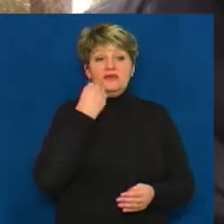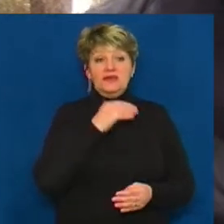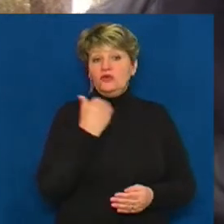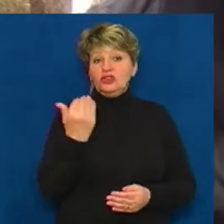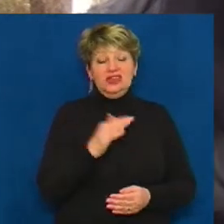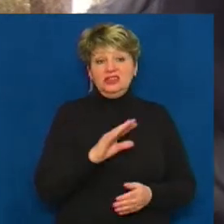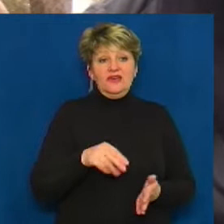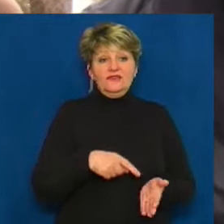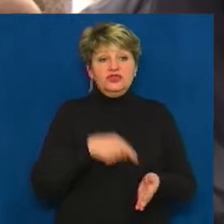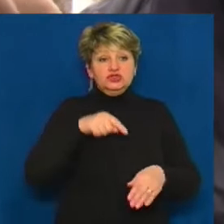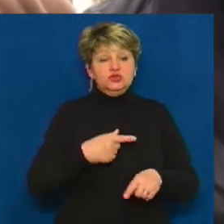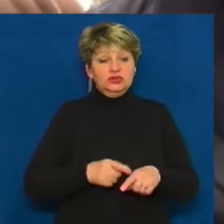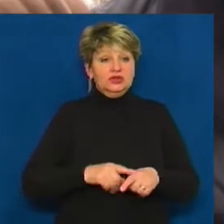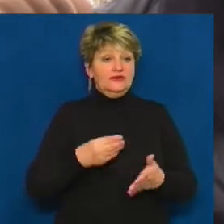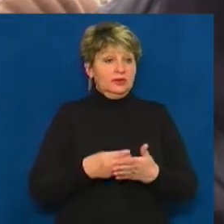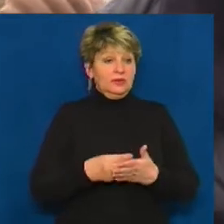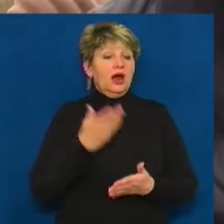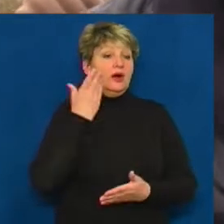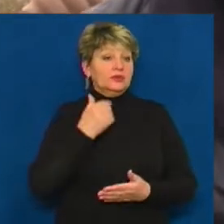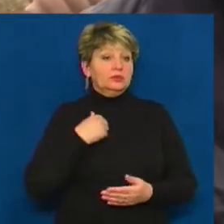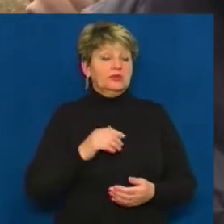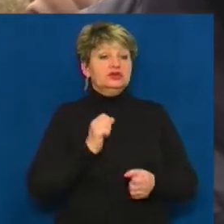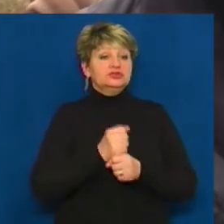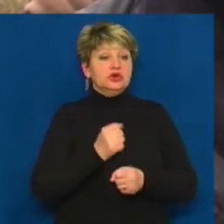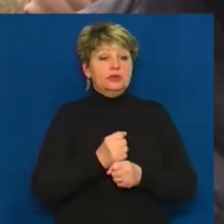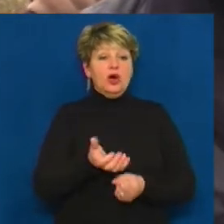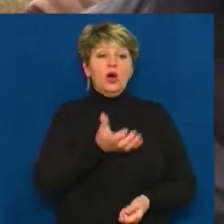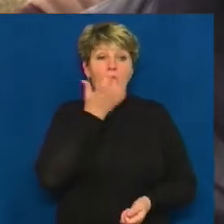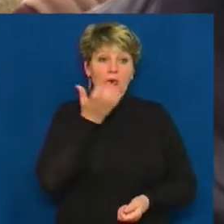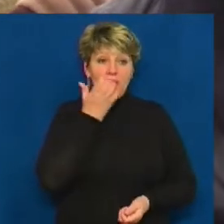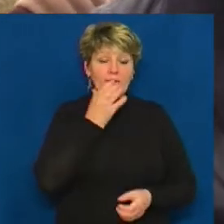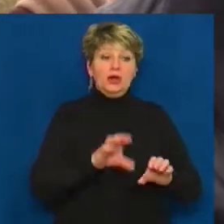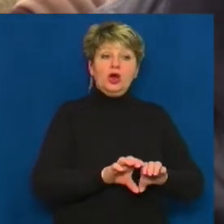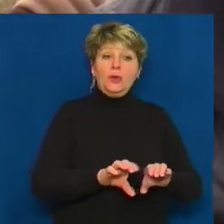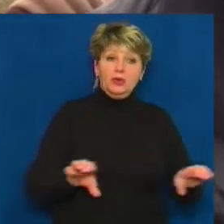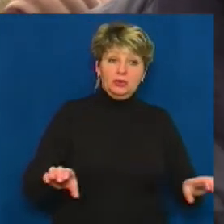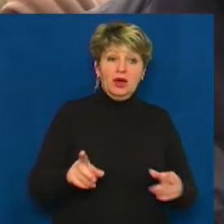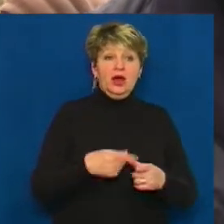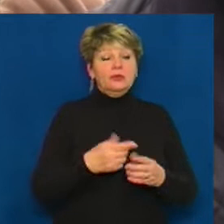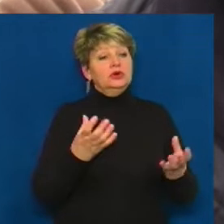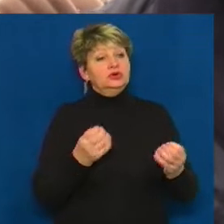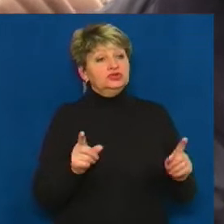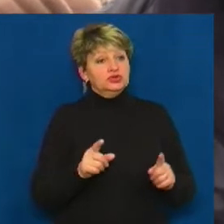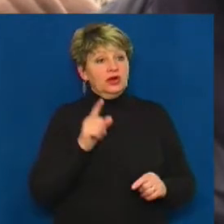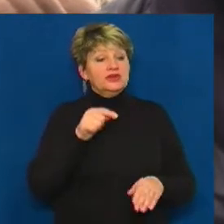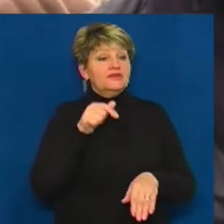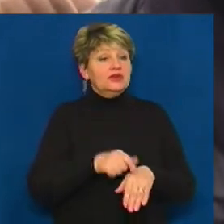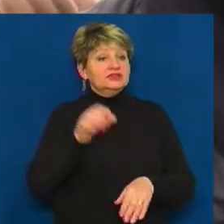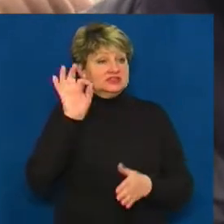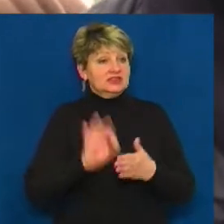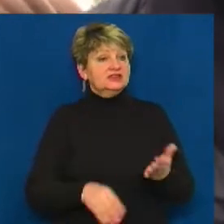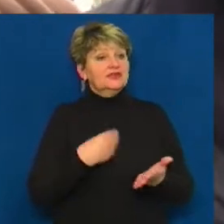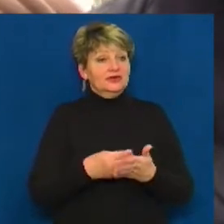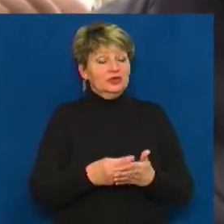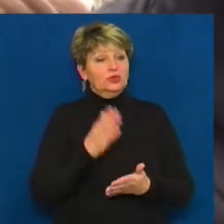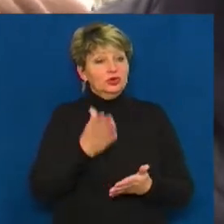фінансово. А коли ми зробимо, наприклад, або утеплення комунікацій, або ще щось, вони відчують це зразу фінансово і будуть